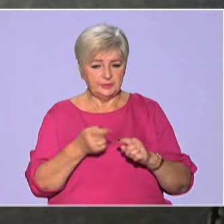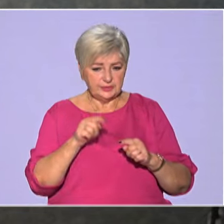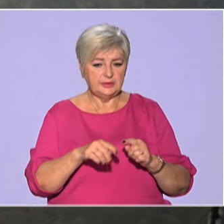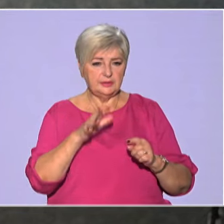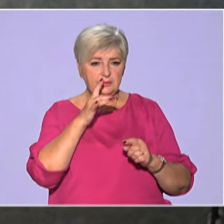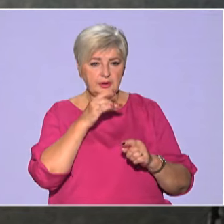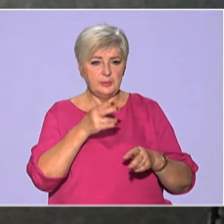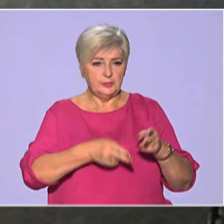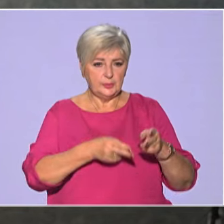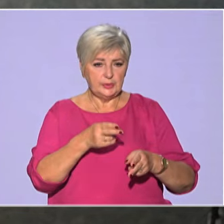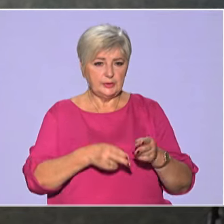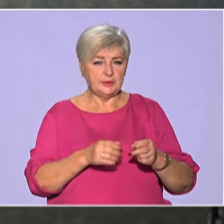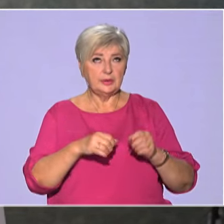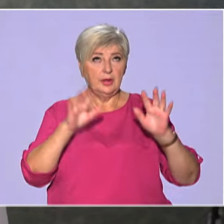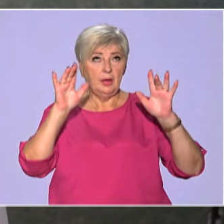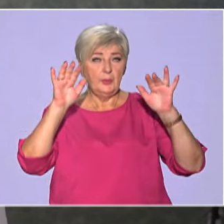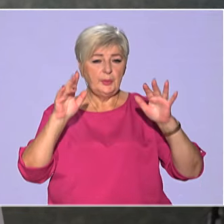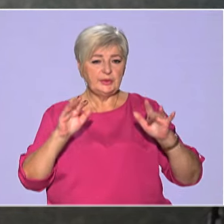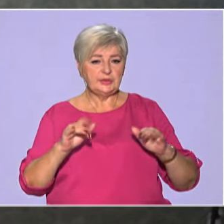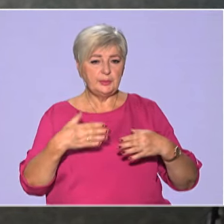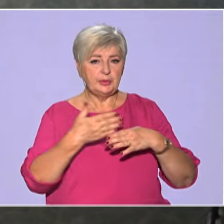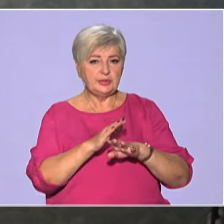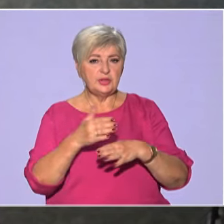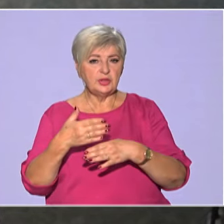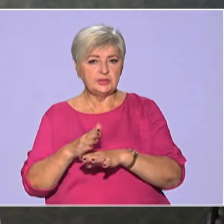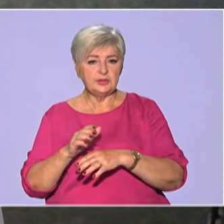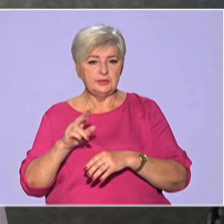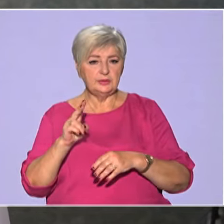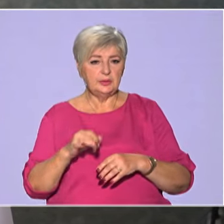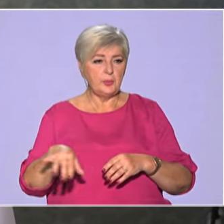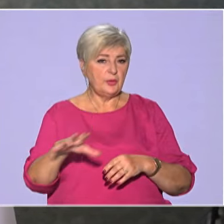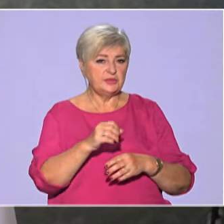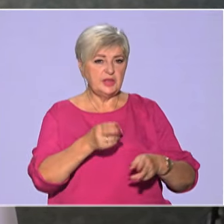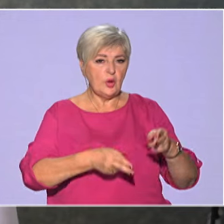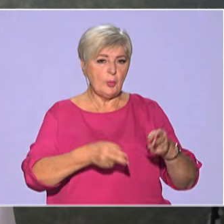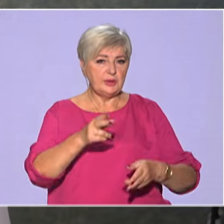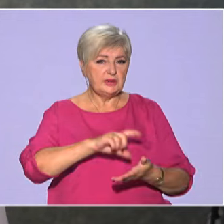після чого посипалися осколки по всій операційній.